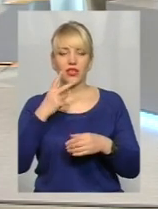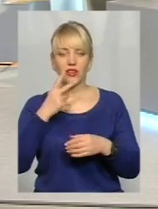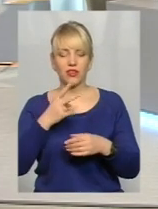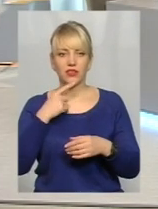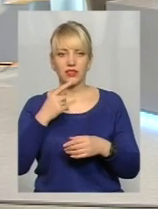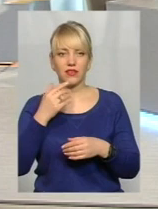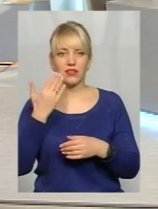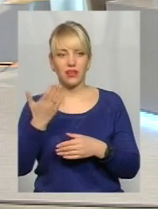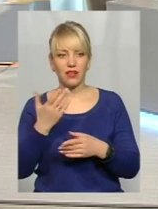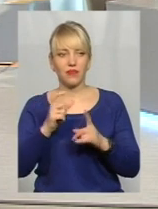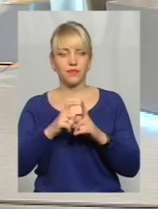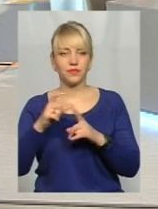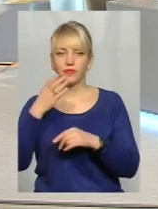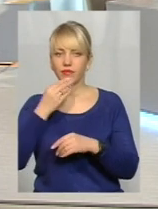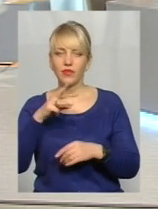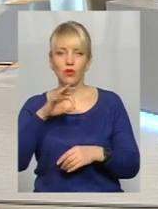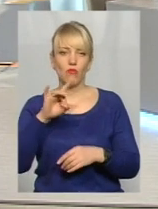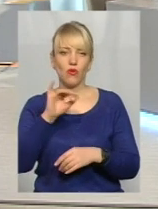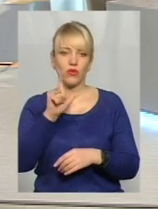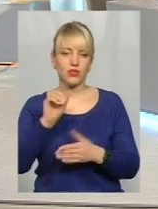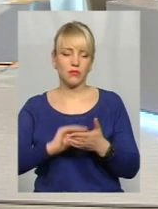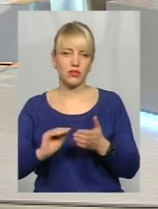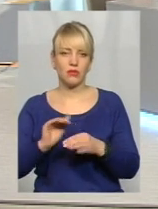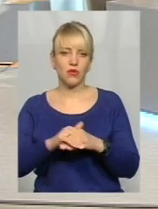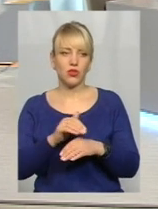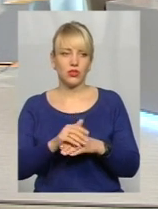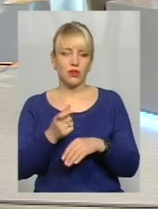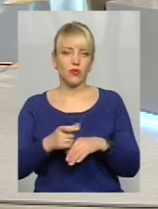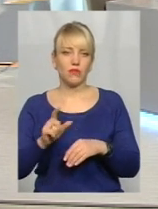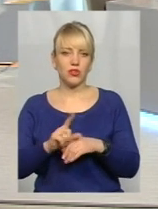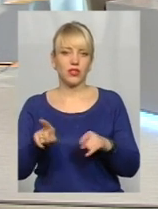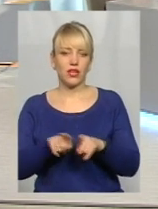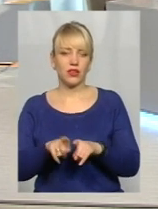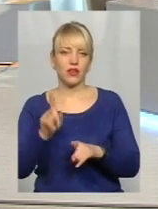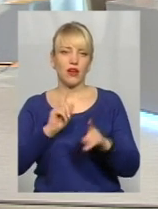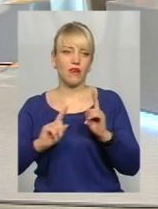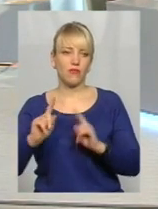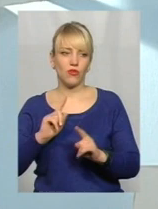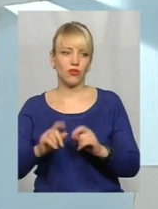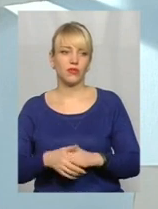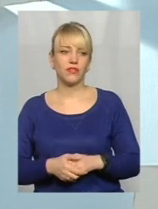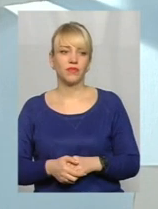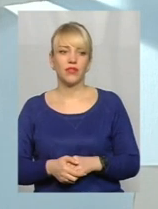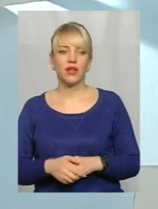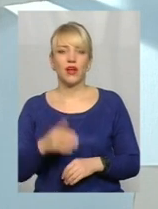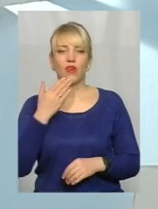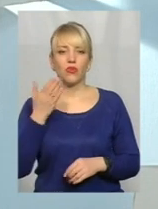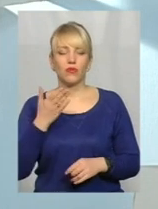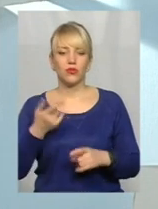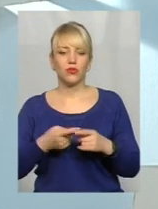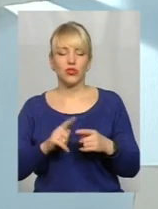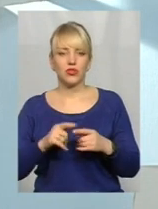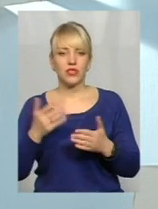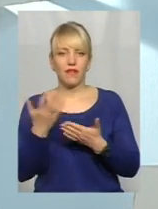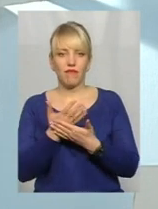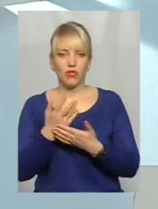комплімент на вашу адресу. Ольга Мороз пише, Молоченка, побільше таких форумів. Дуже дякую. Коментуючи це відео, скажу, що